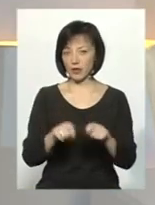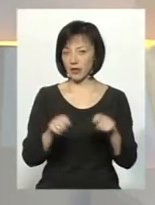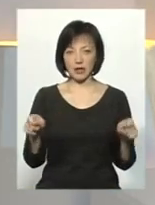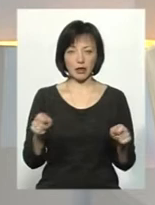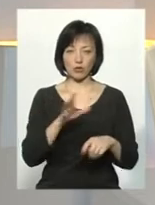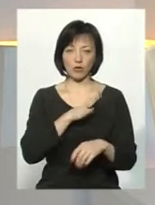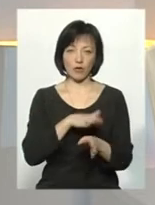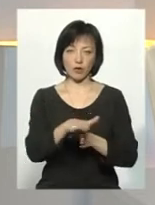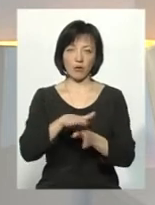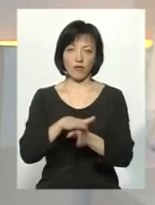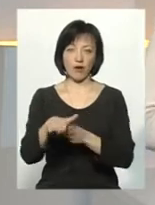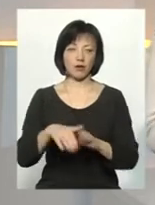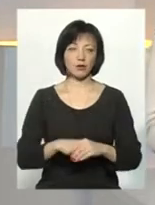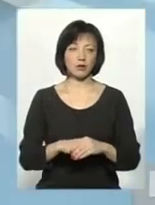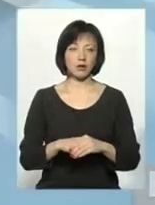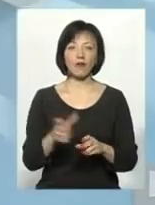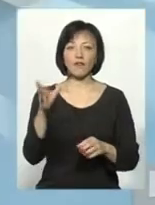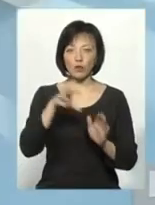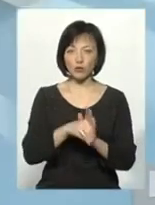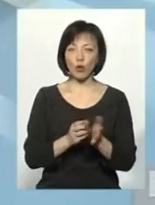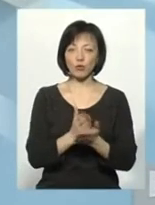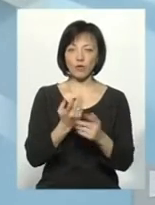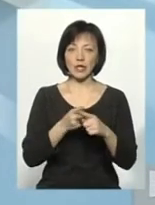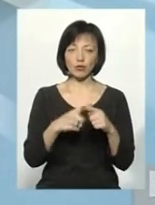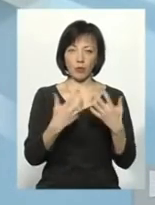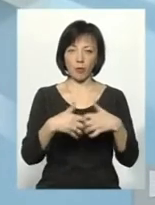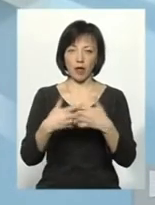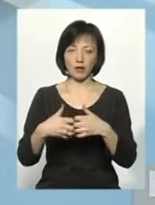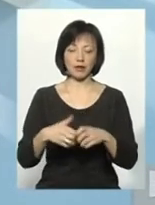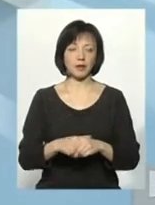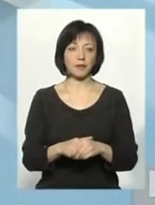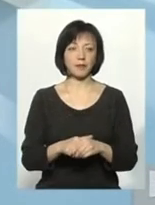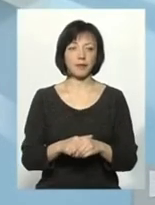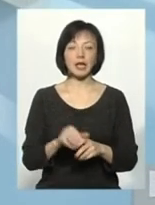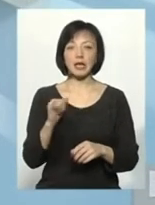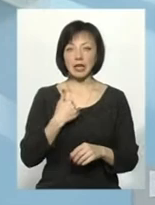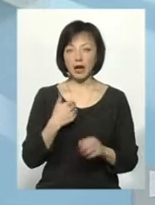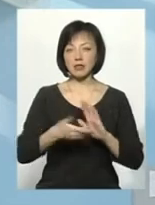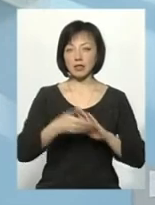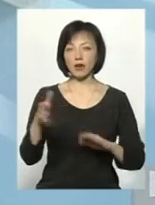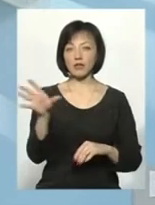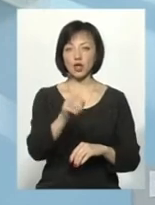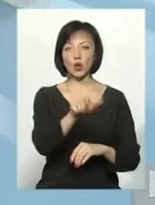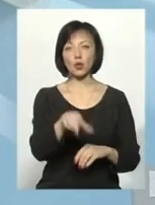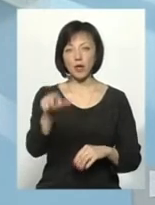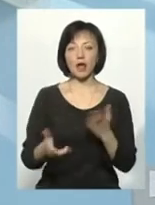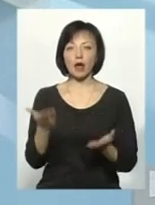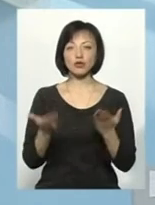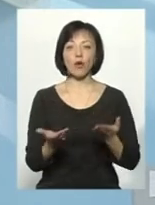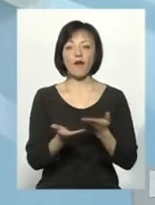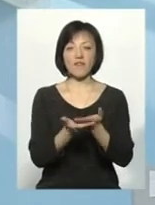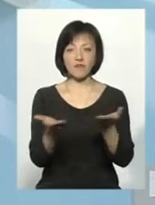відбувалося, в тому числі обслуговування на цьому обладнанні. І я закликаю всіх людей, якщо ви